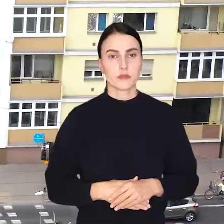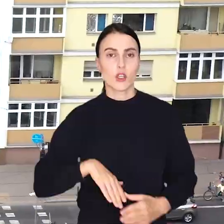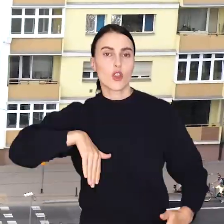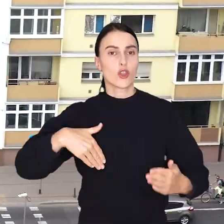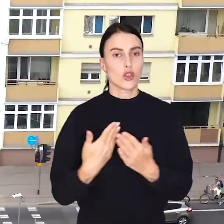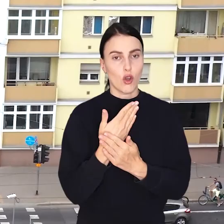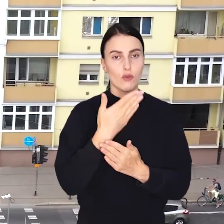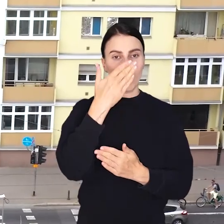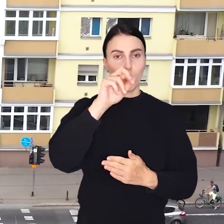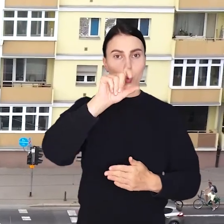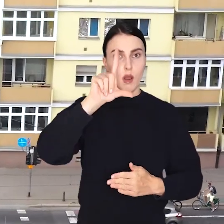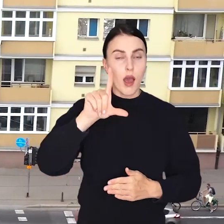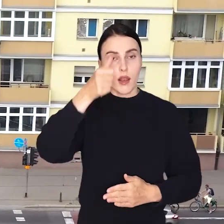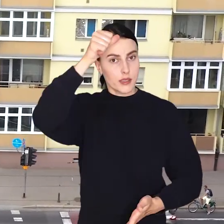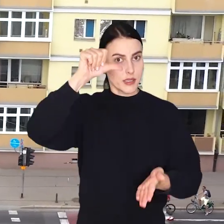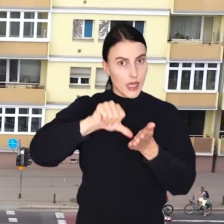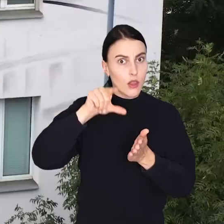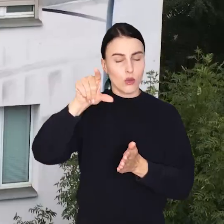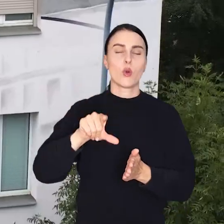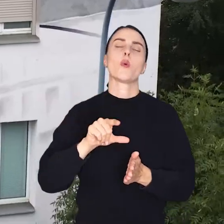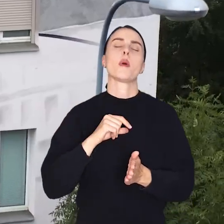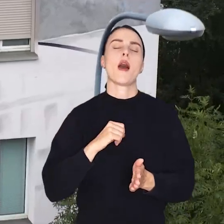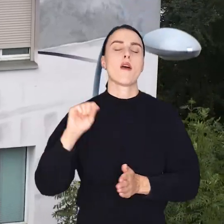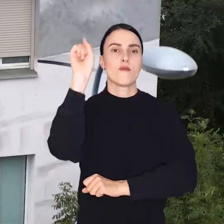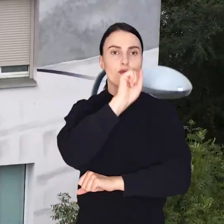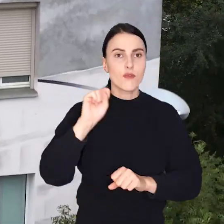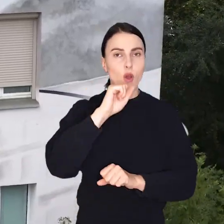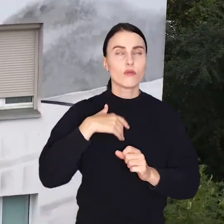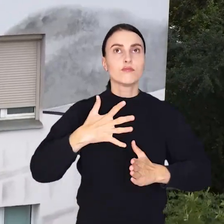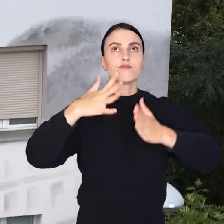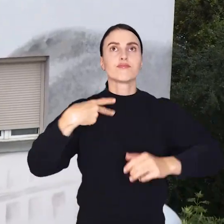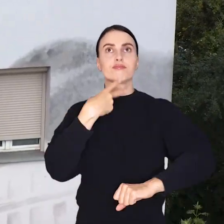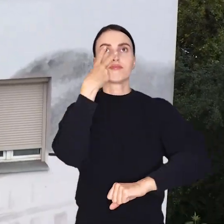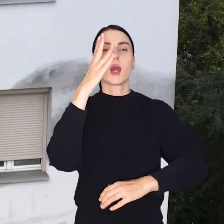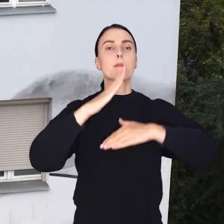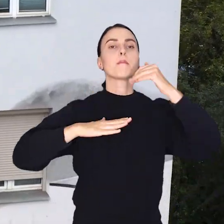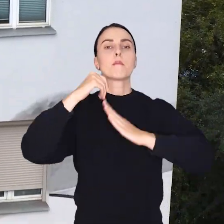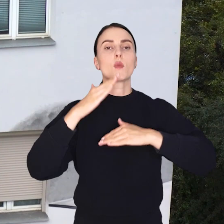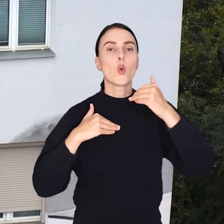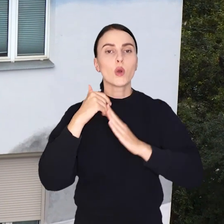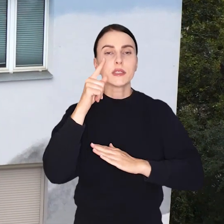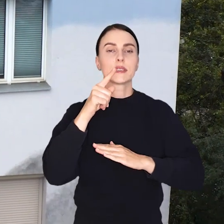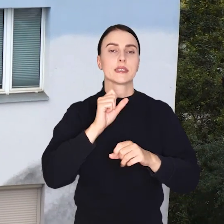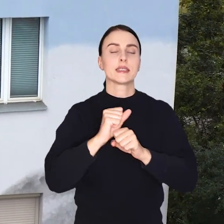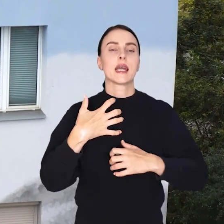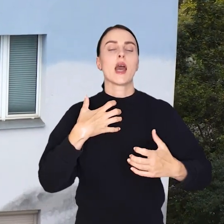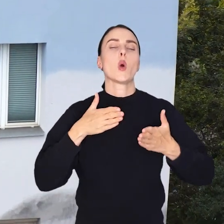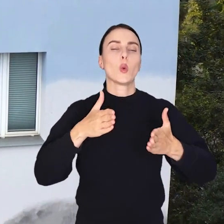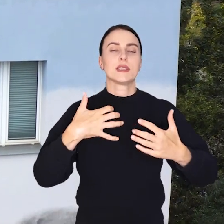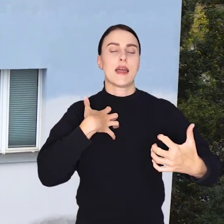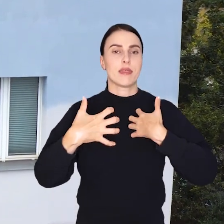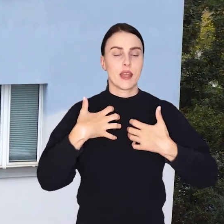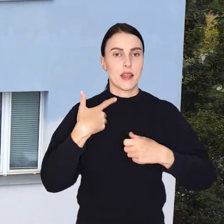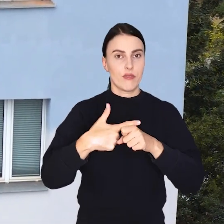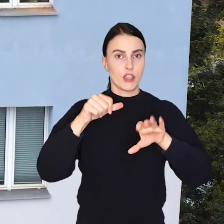Nowy mural w samym centrum Wrocławia. Wielkopowierzchniowe dzieło oglądać można na budynku przy ulicy Teatralnej 26.